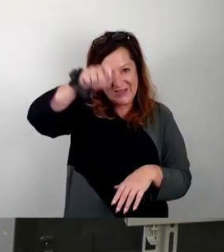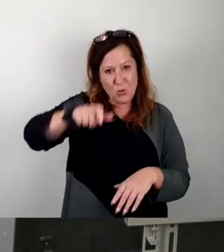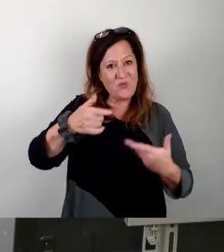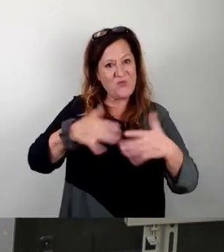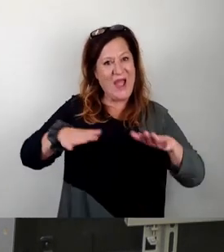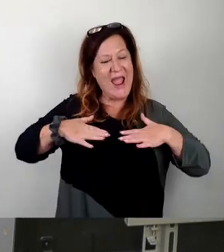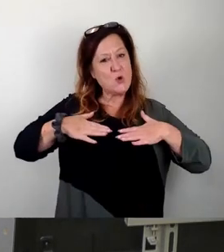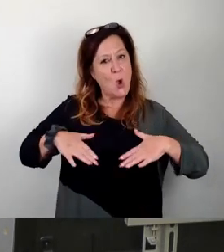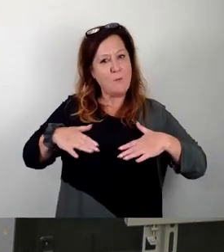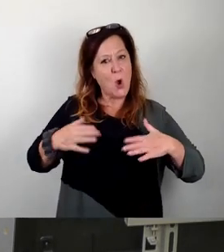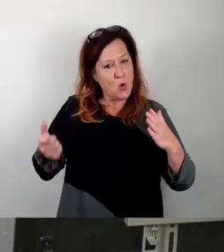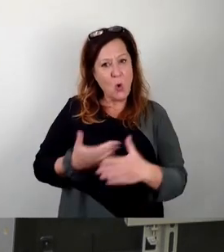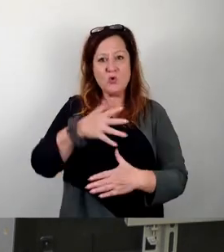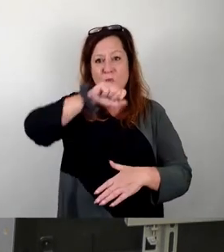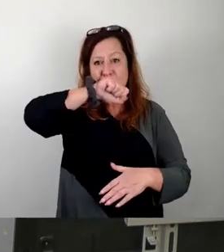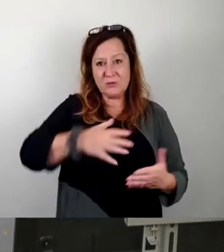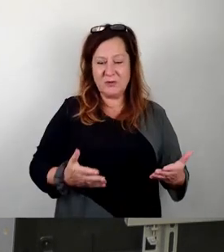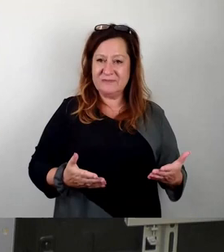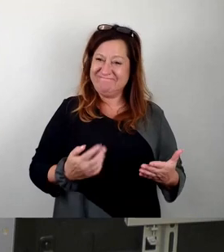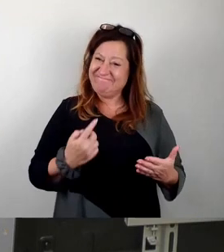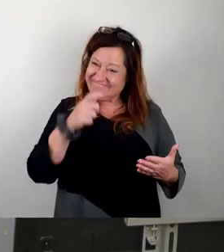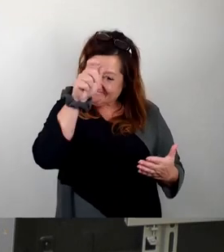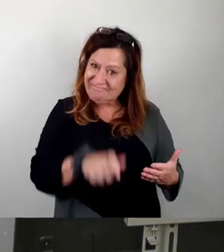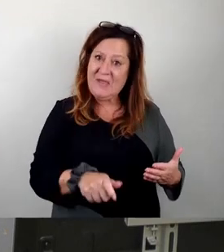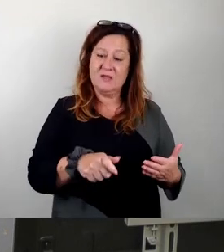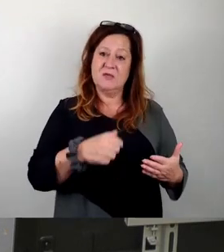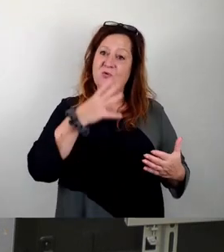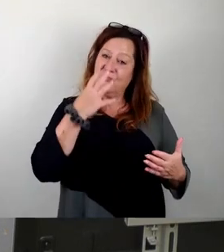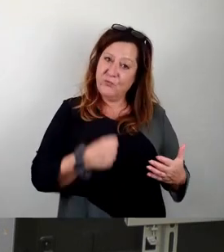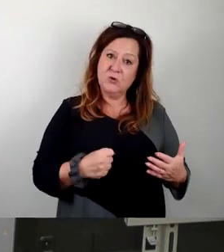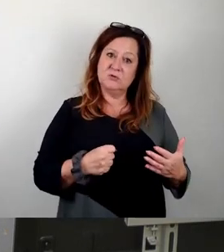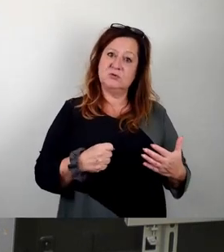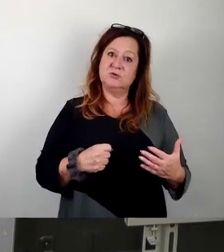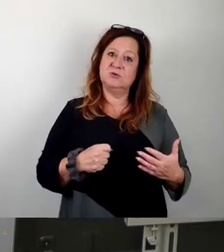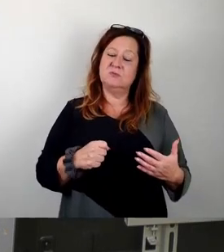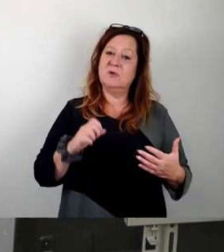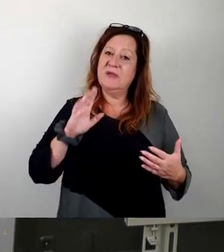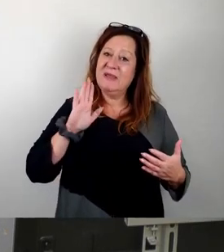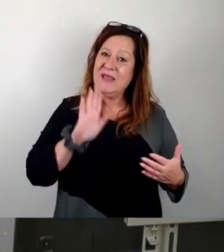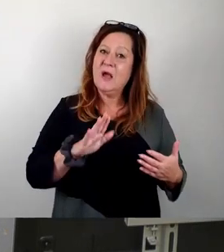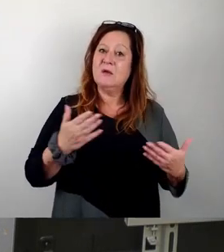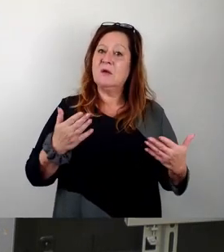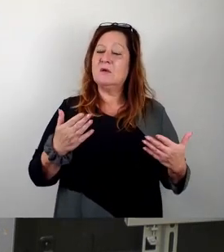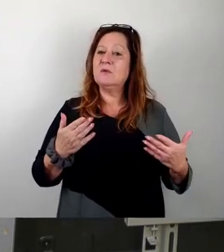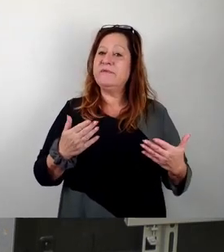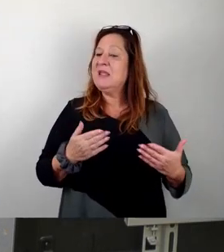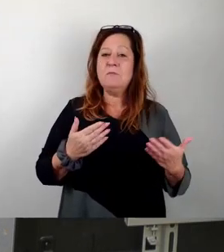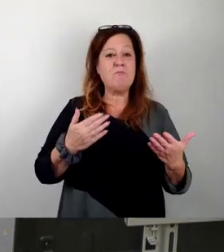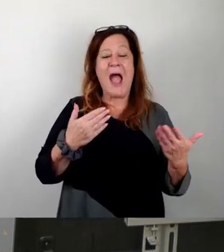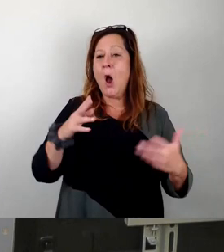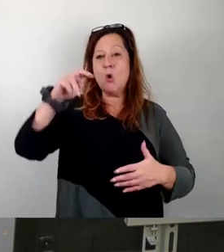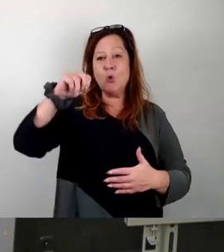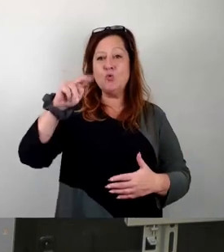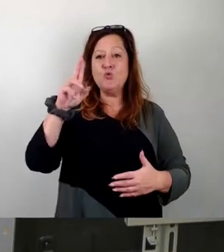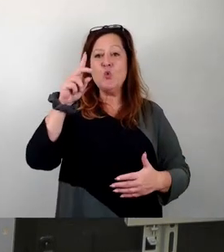anhängen, die möchten gerne ihren Hang, in dem Sinne als Nudisten oder wie sie es bezeichnen möchten,